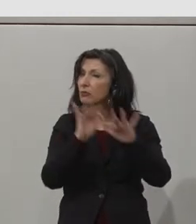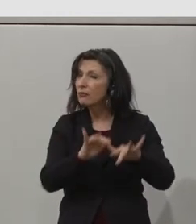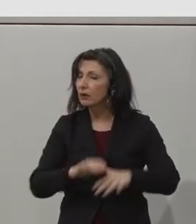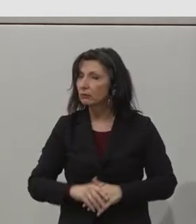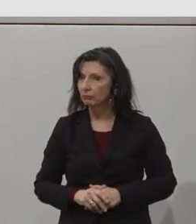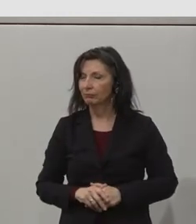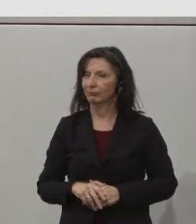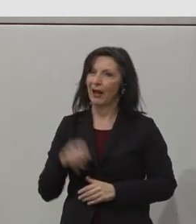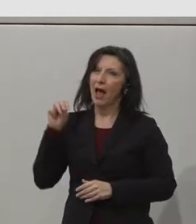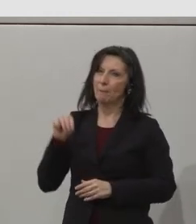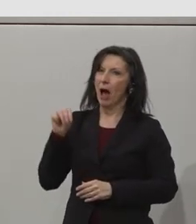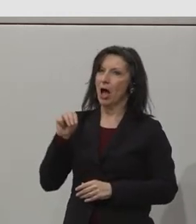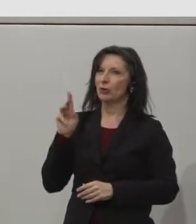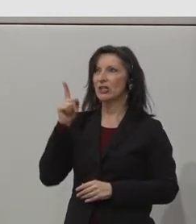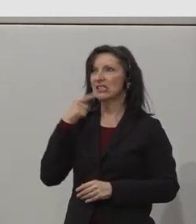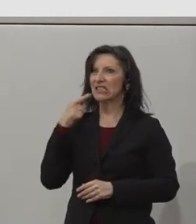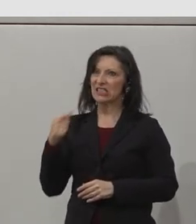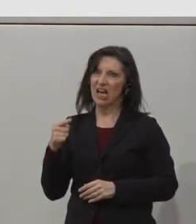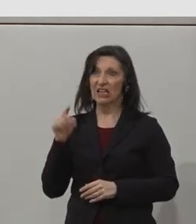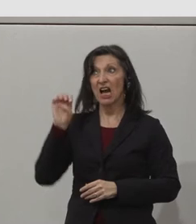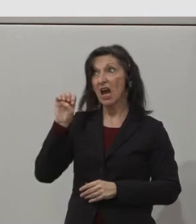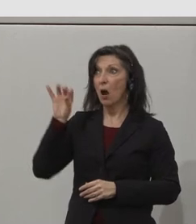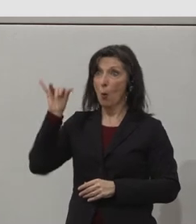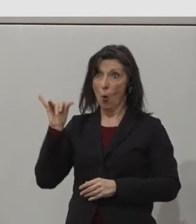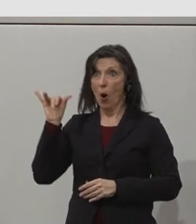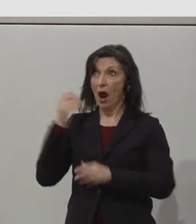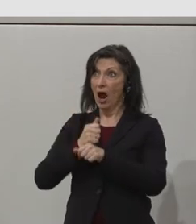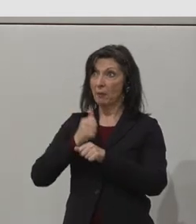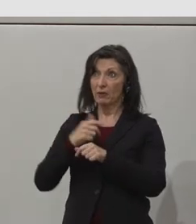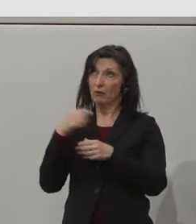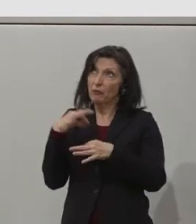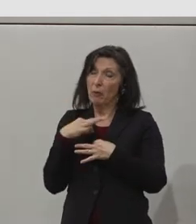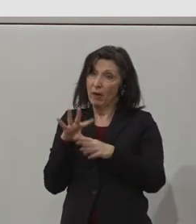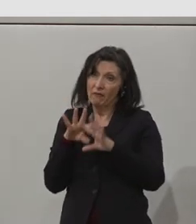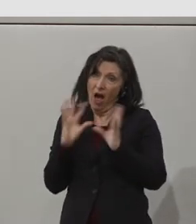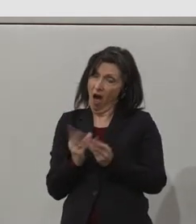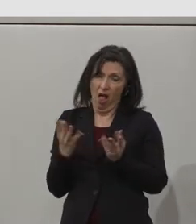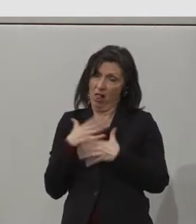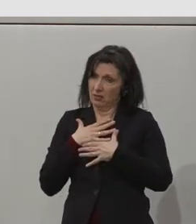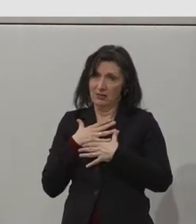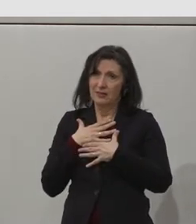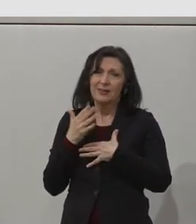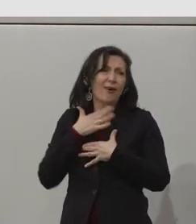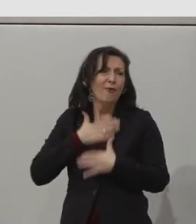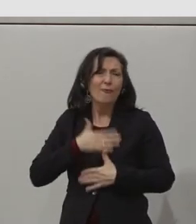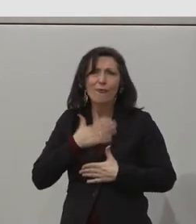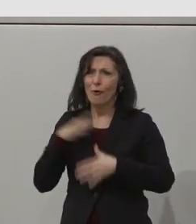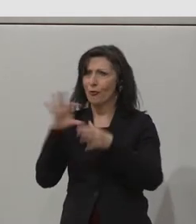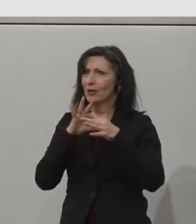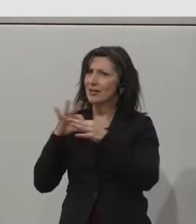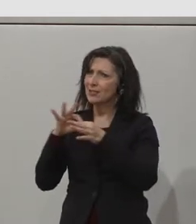to me. I love being part of society, getting a paycheck, being able to grumble about having to pay taxes